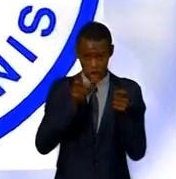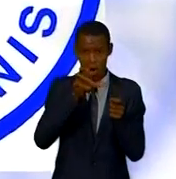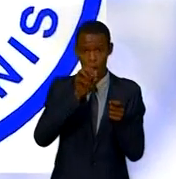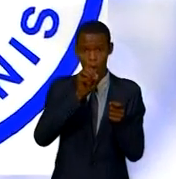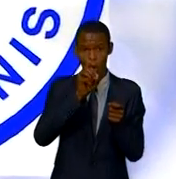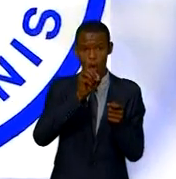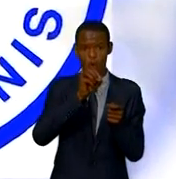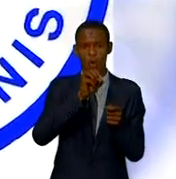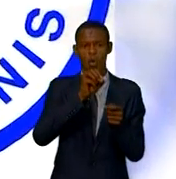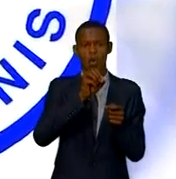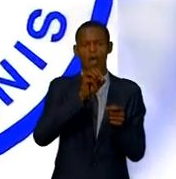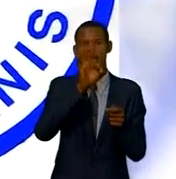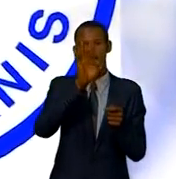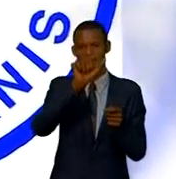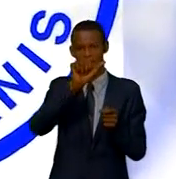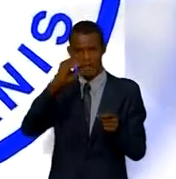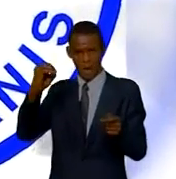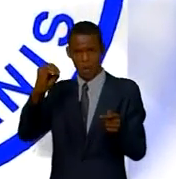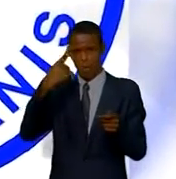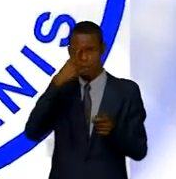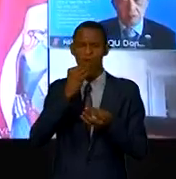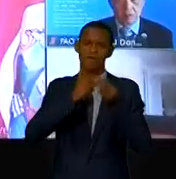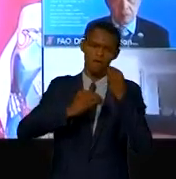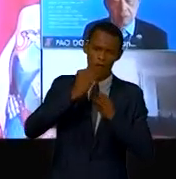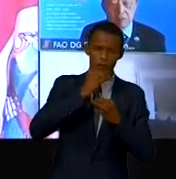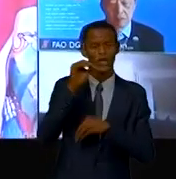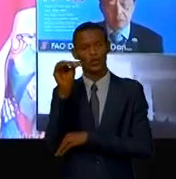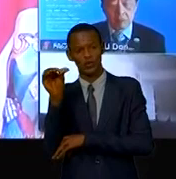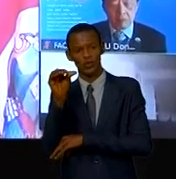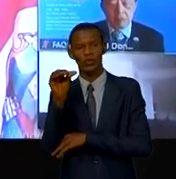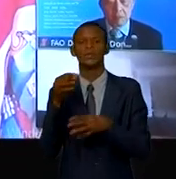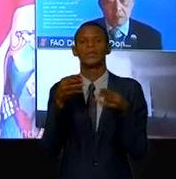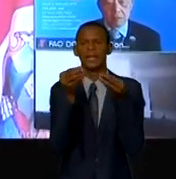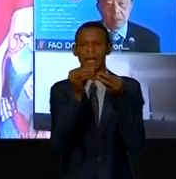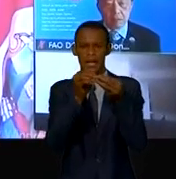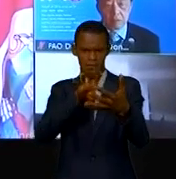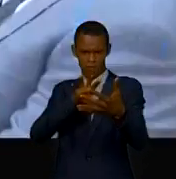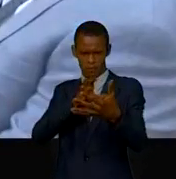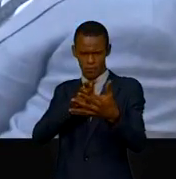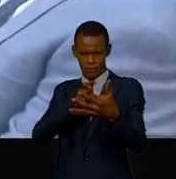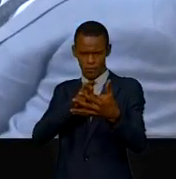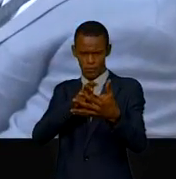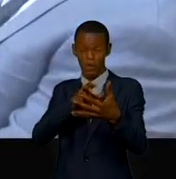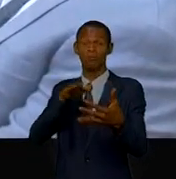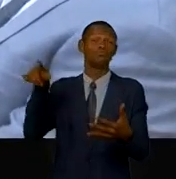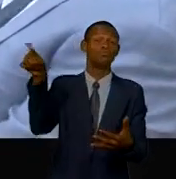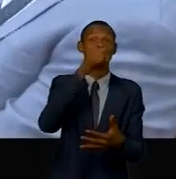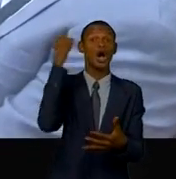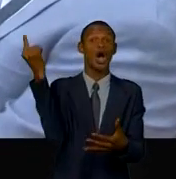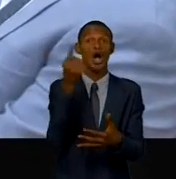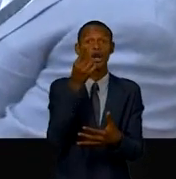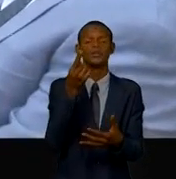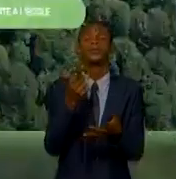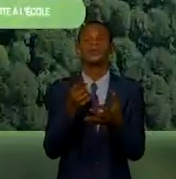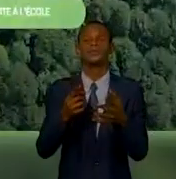'Agriculture FAO, il a été organisé à partir de Rome et c'est par visioconférence la cérémonie de la journée internationale des forêts.